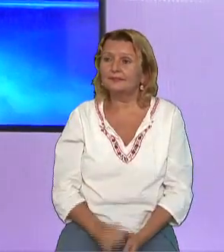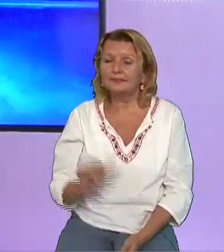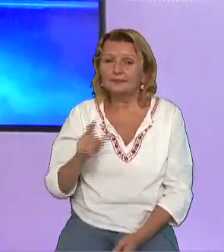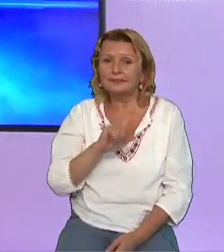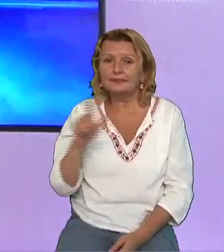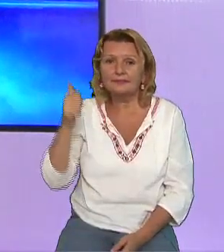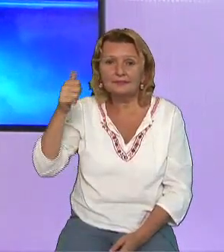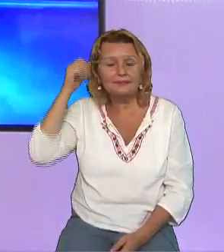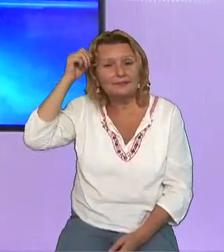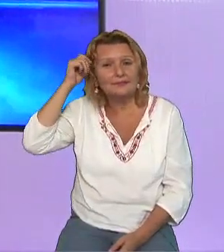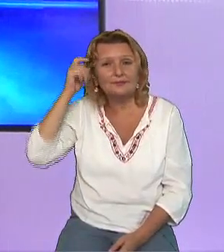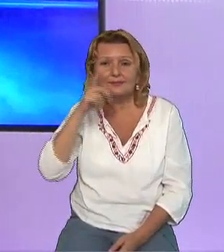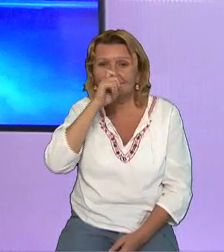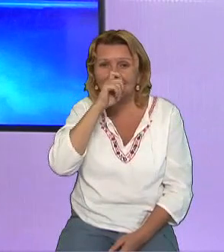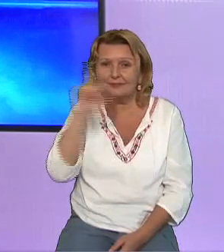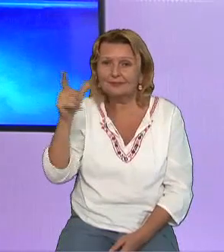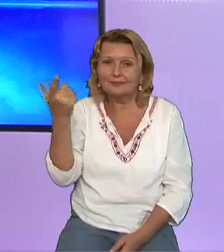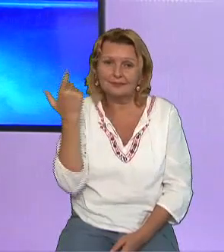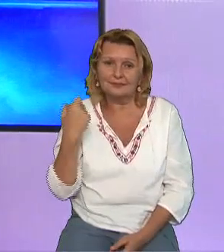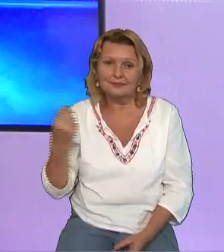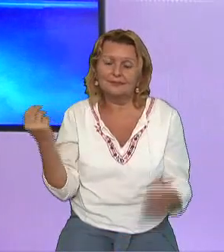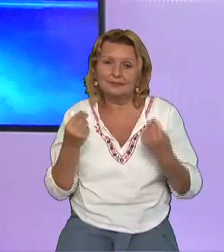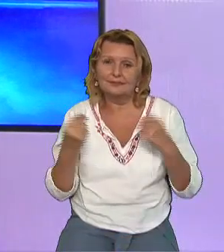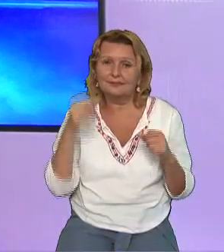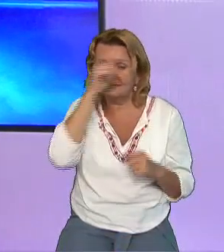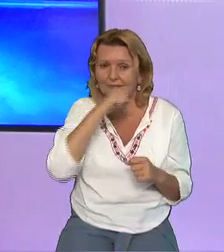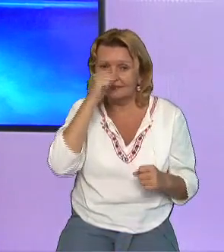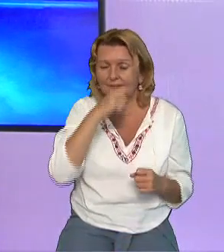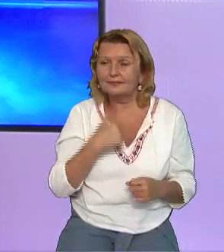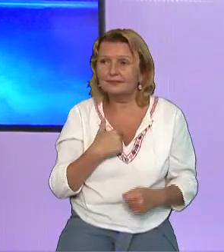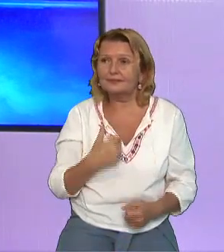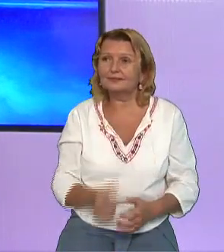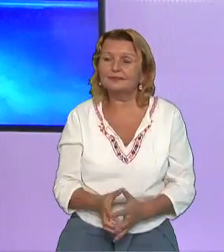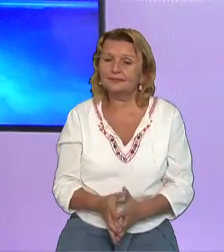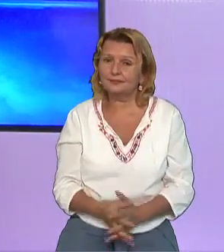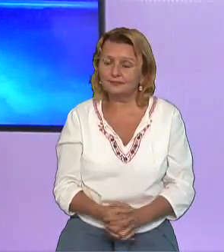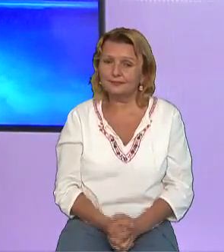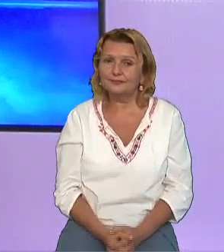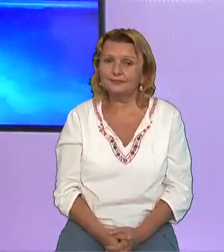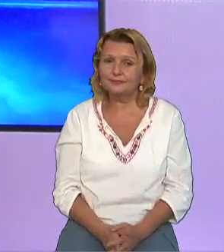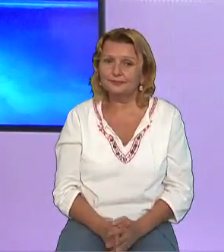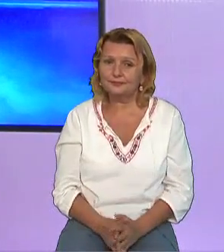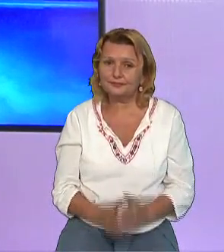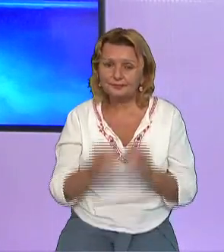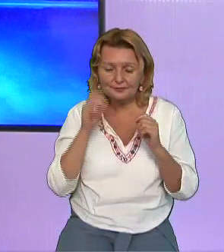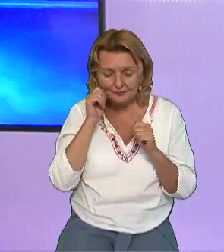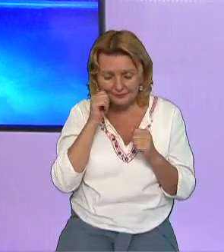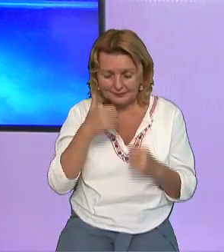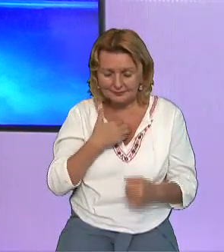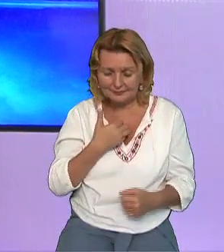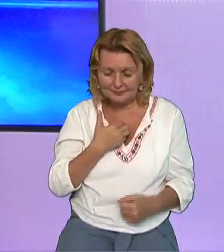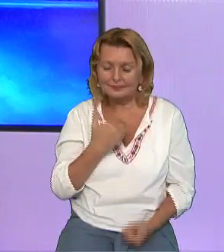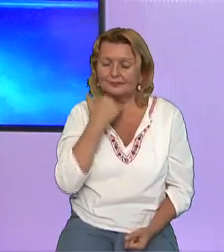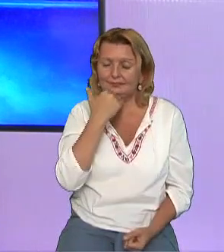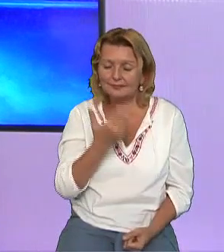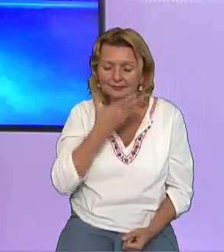ne destabiliza emoțional în acest moment. De aceea plecăm capul într-o rugăciune scurtă. Tatăl nostru, mulțumim din